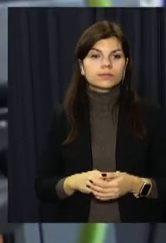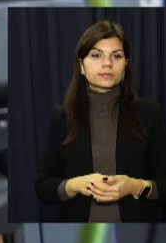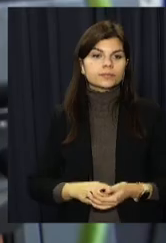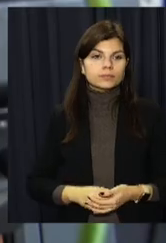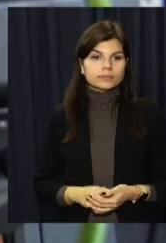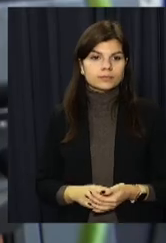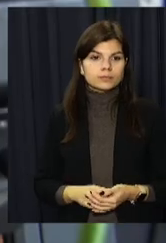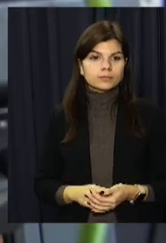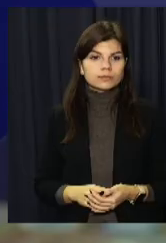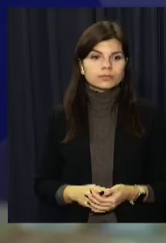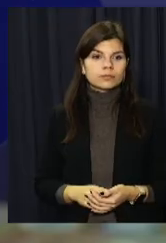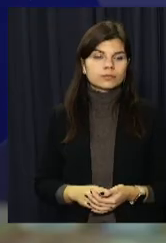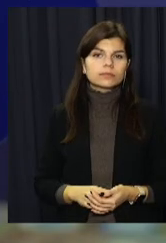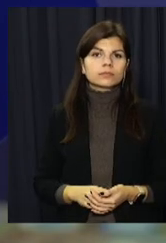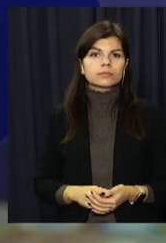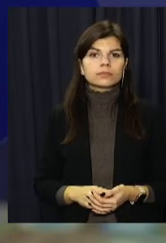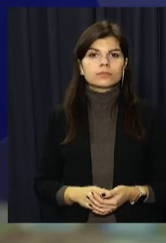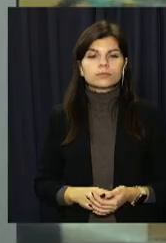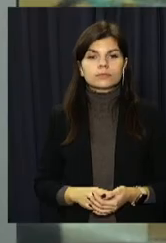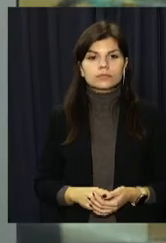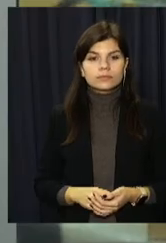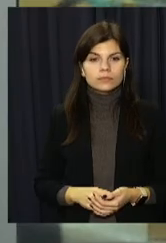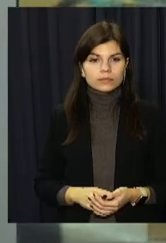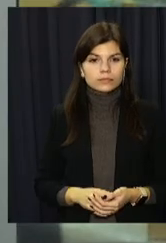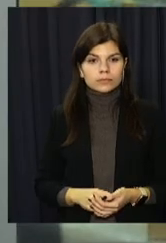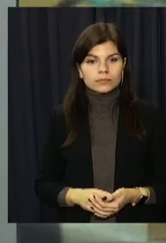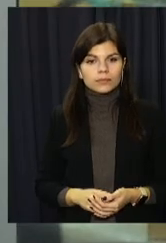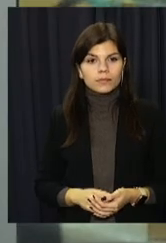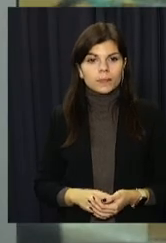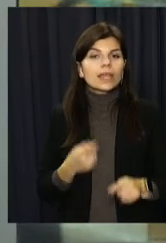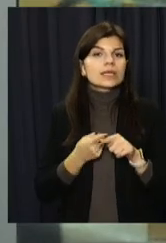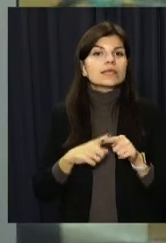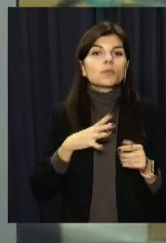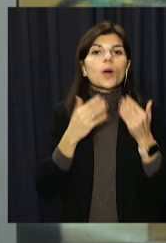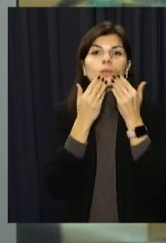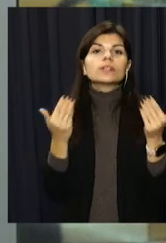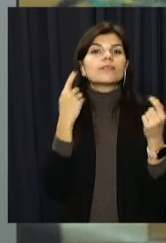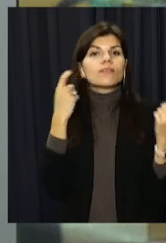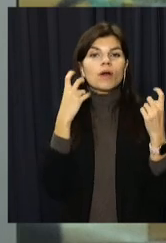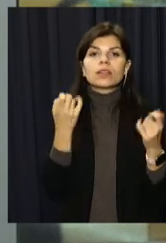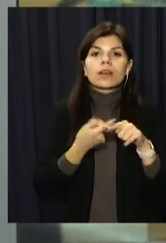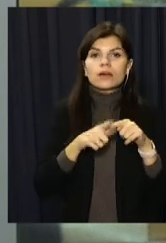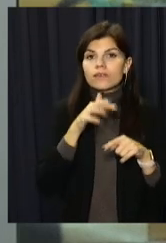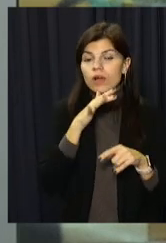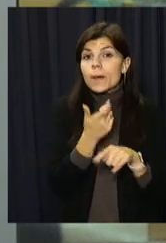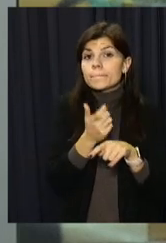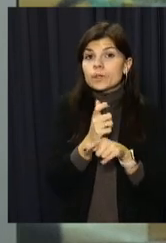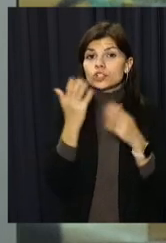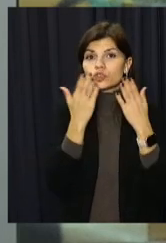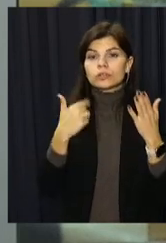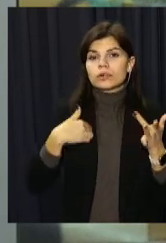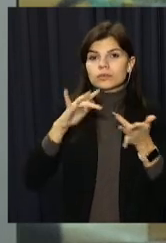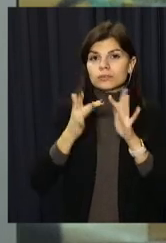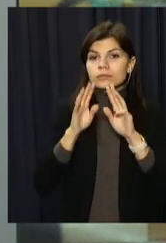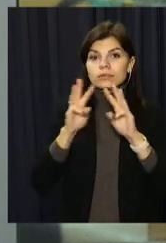Костянтин Федоренко, OpenNews, телеканал «Відкритий». Це була остання інформація на цю годину. Більше читайте на